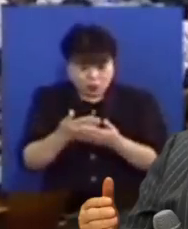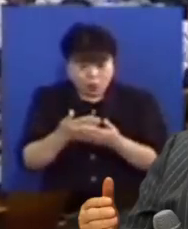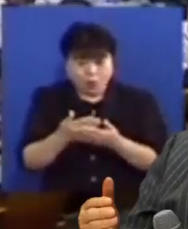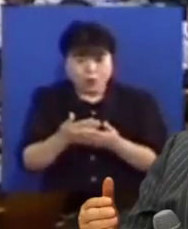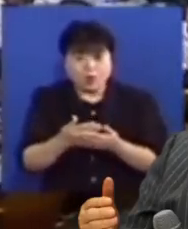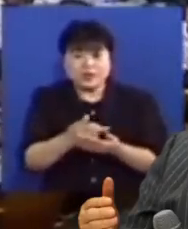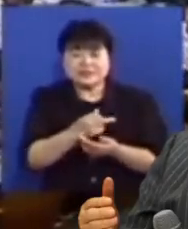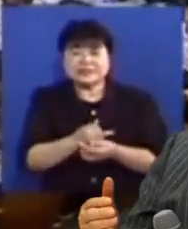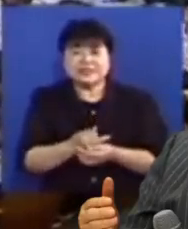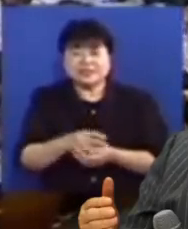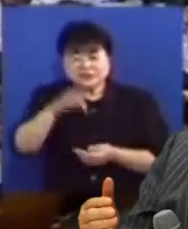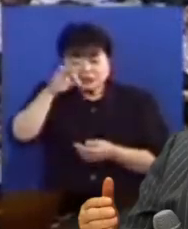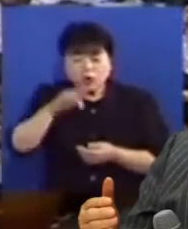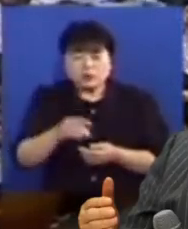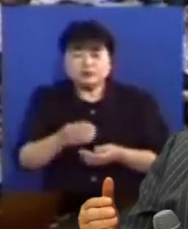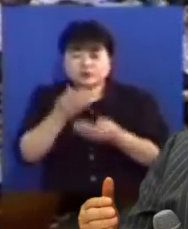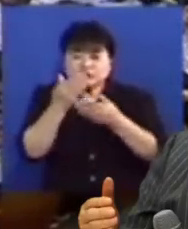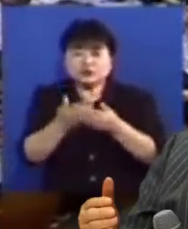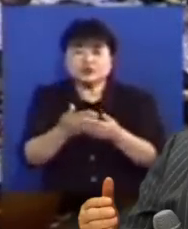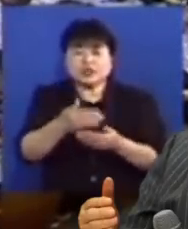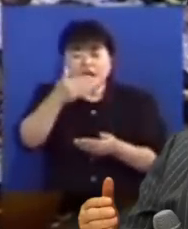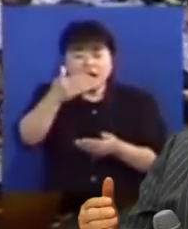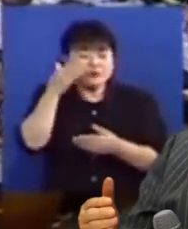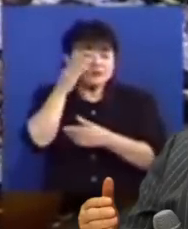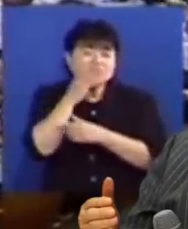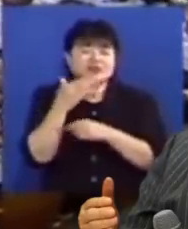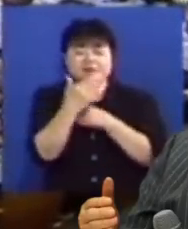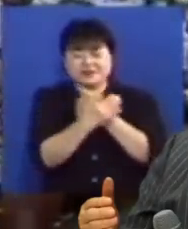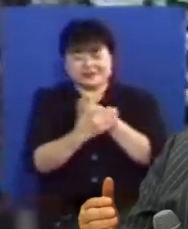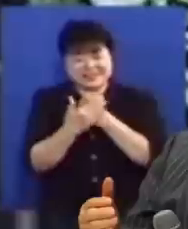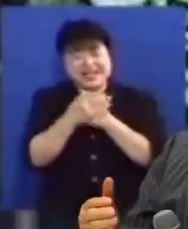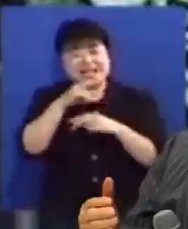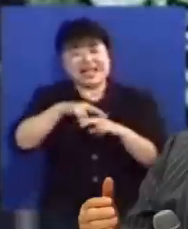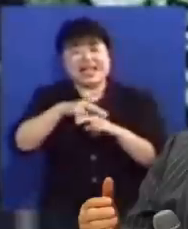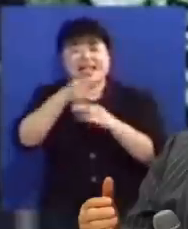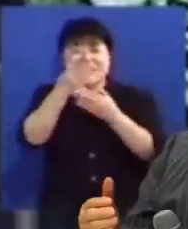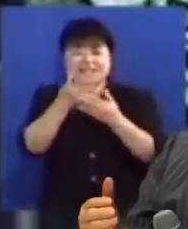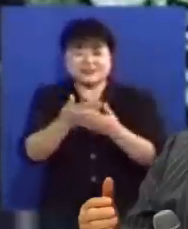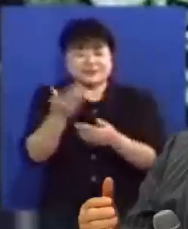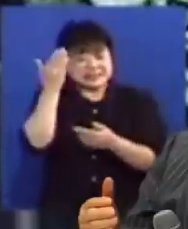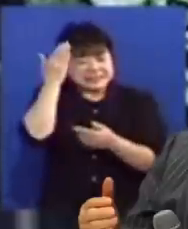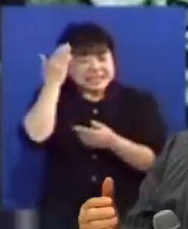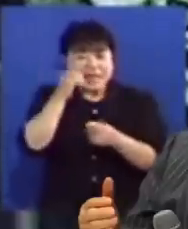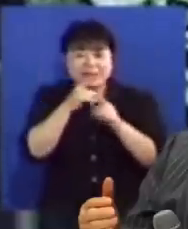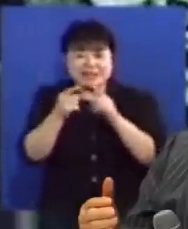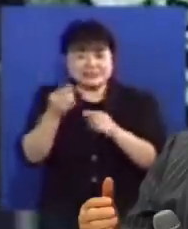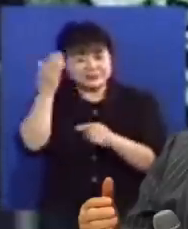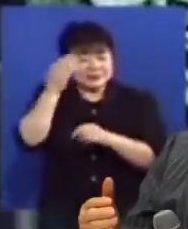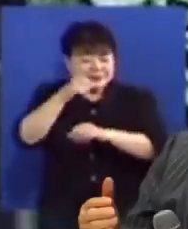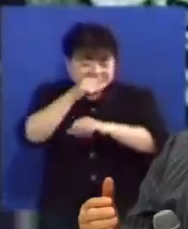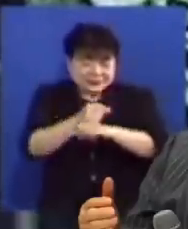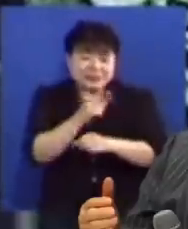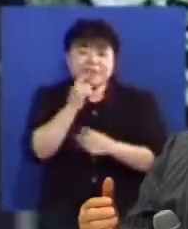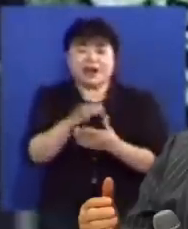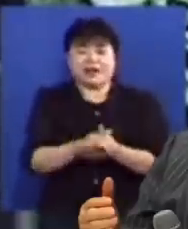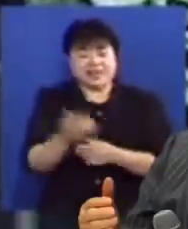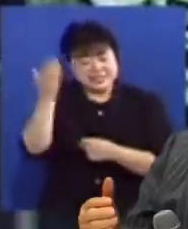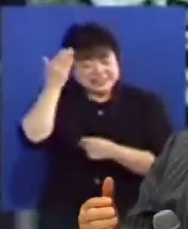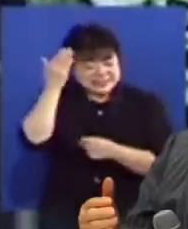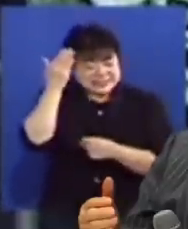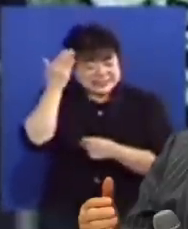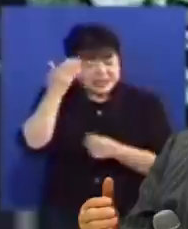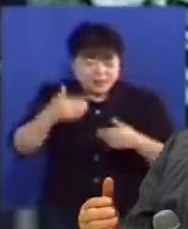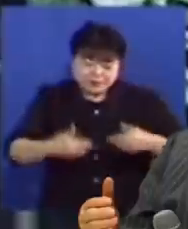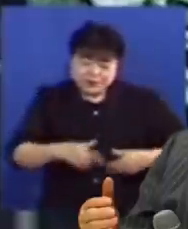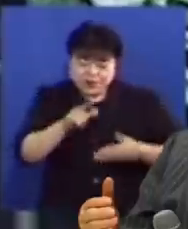처음 주시는 것은 아홉 가지 성령의 은사입니다 지혜의 말씀 지혜롭게 만드는 것이 아니라